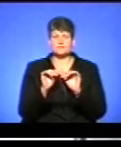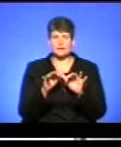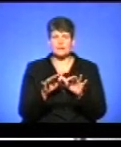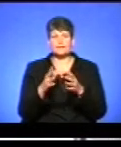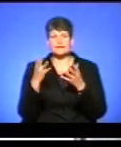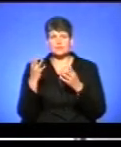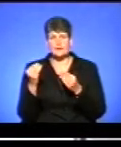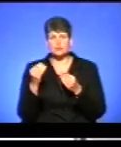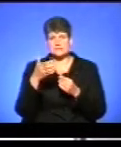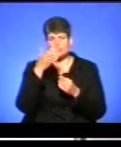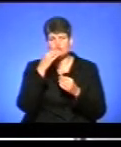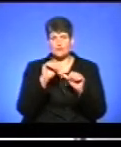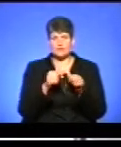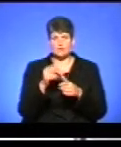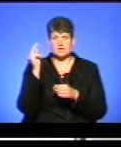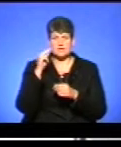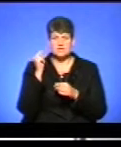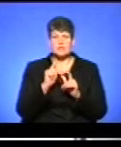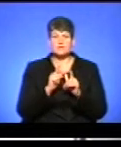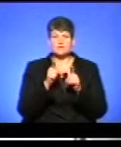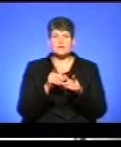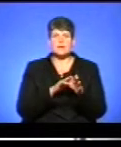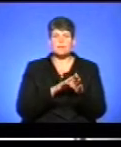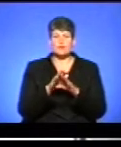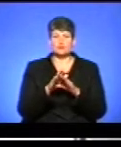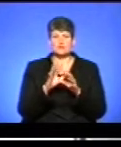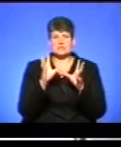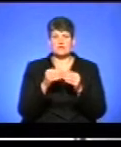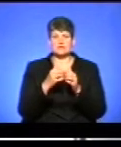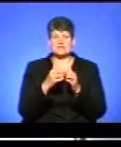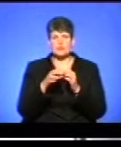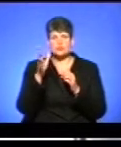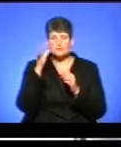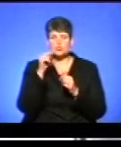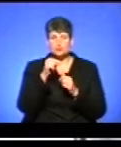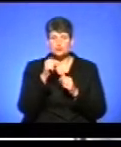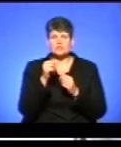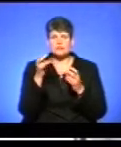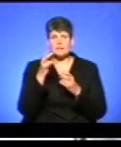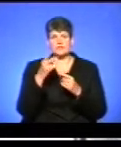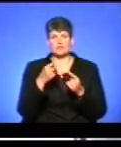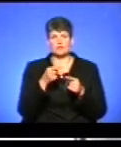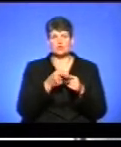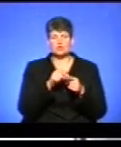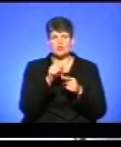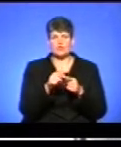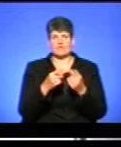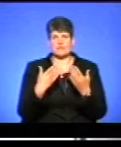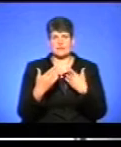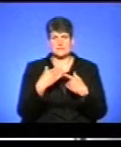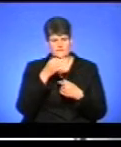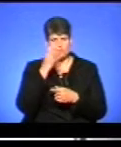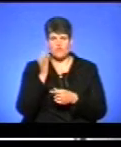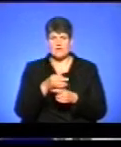і на зоочну форму навчання, які вступають на основі повної загальної і середньої освіти. Тому тут треба до цього віднестись дуже відповідально,